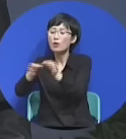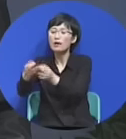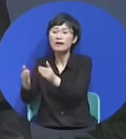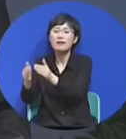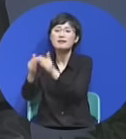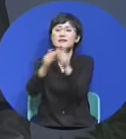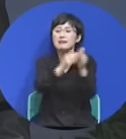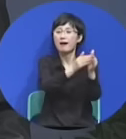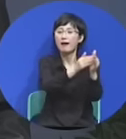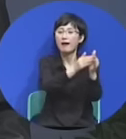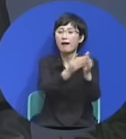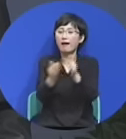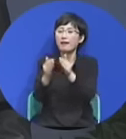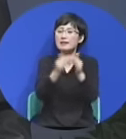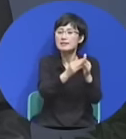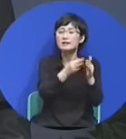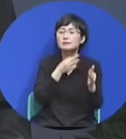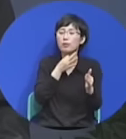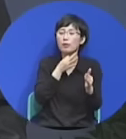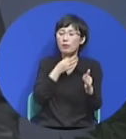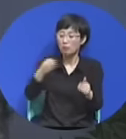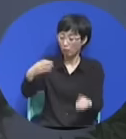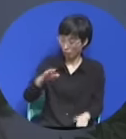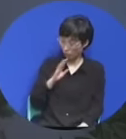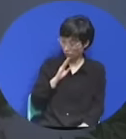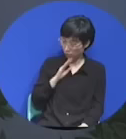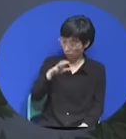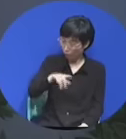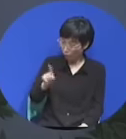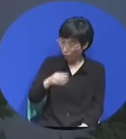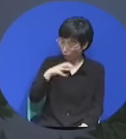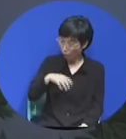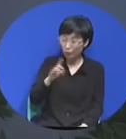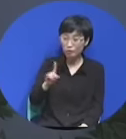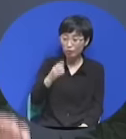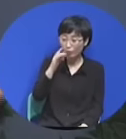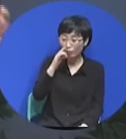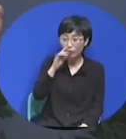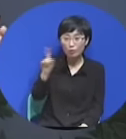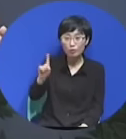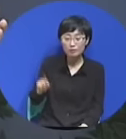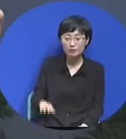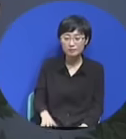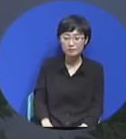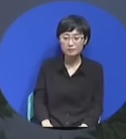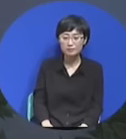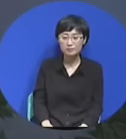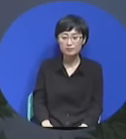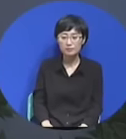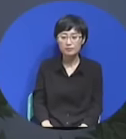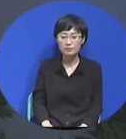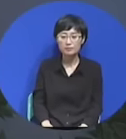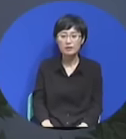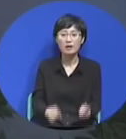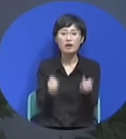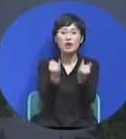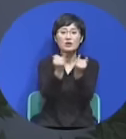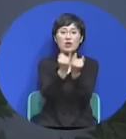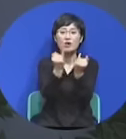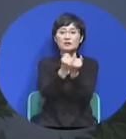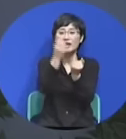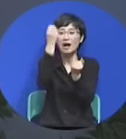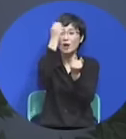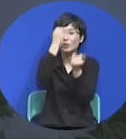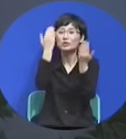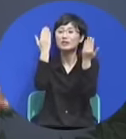그런 데가 있냐고 물어봤어요 있다는 거예요 여자 고등학교 앞에